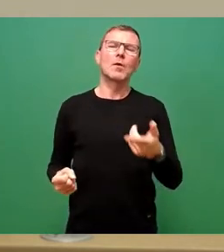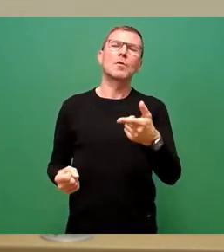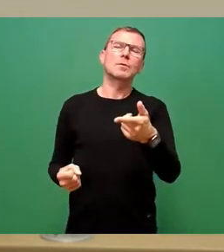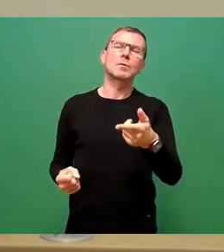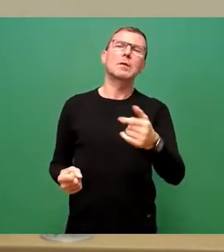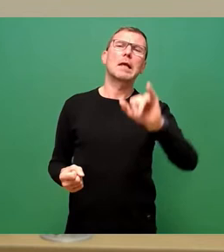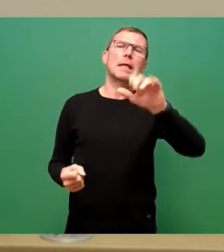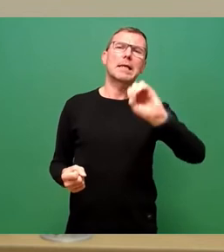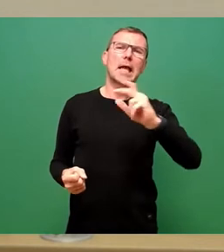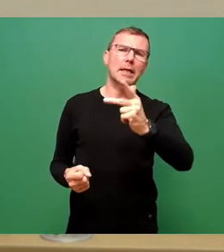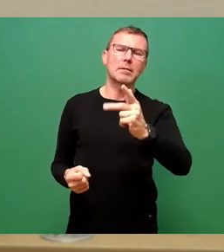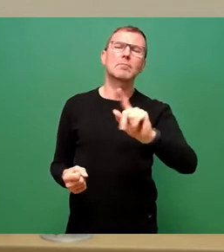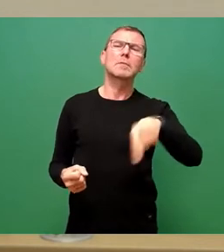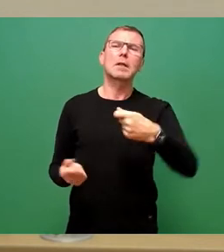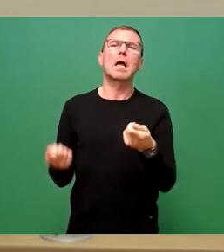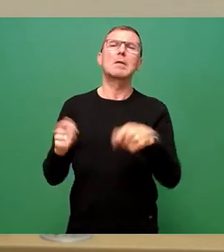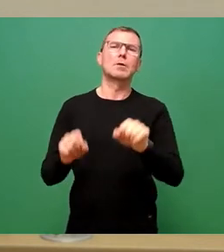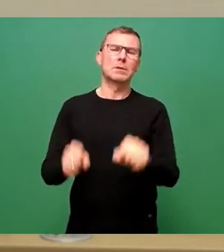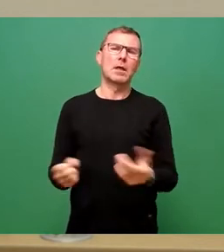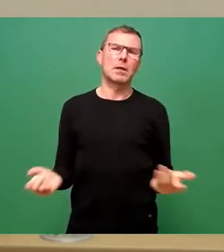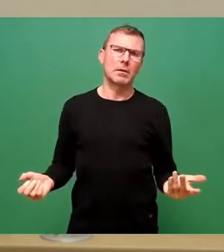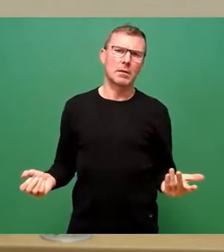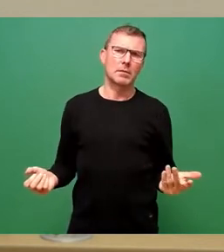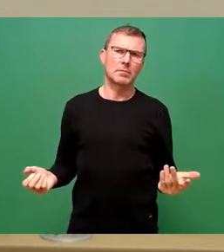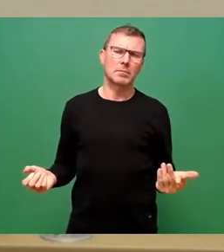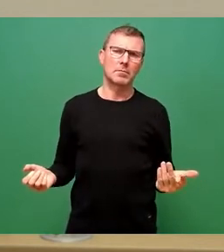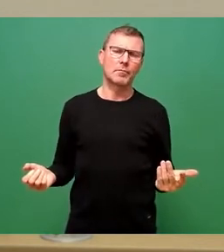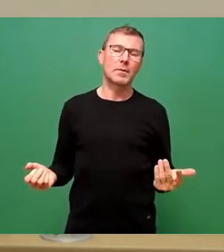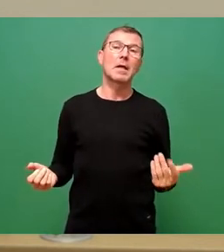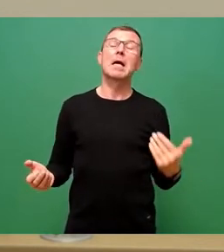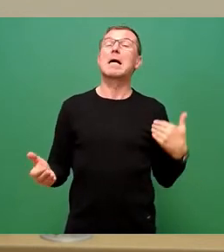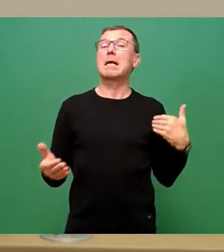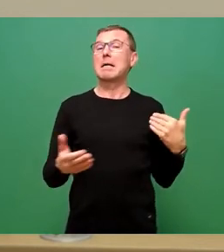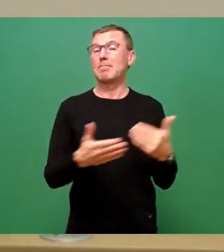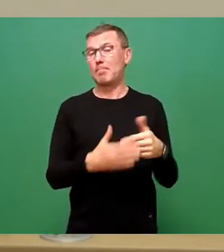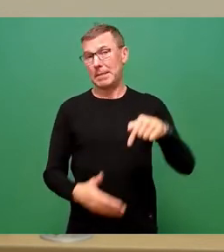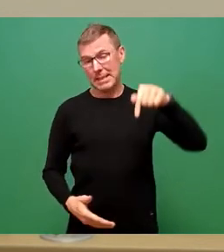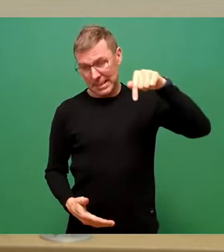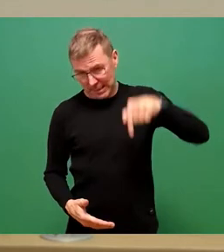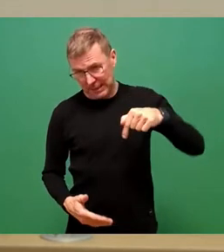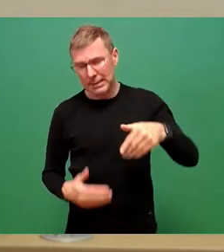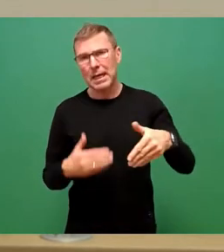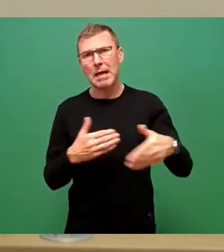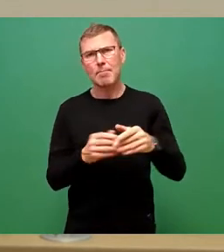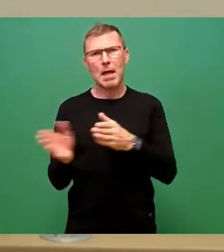auch beschließen kann. Im Moment hat die beigeordneten Situation